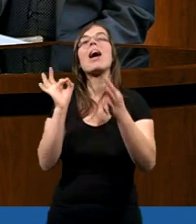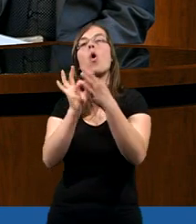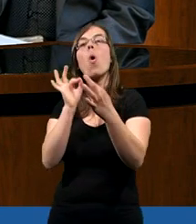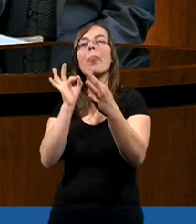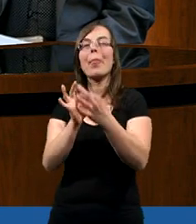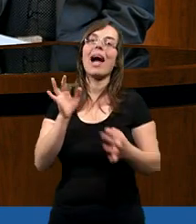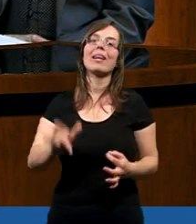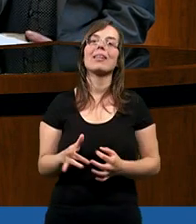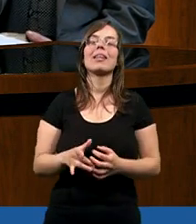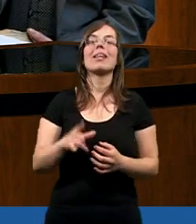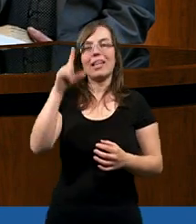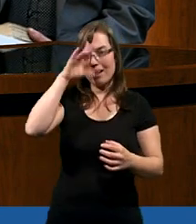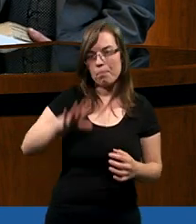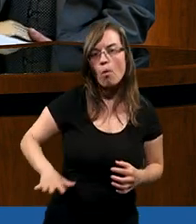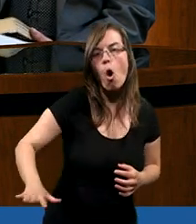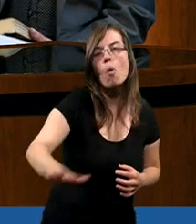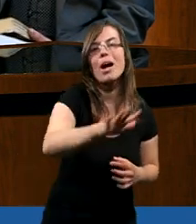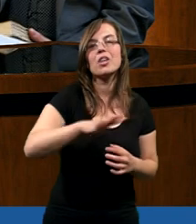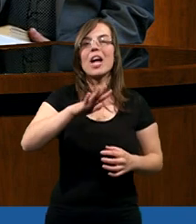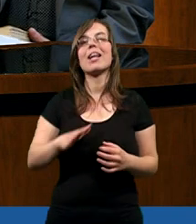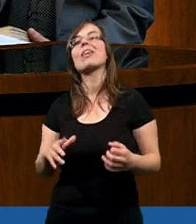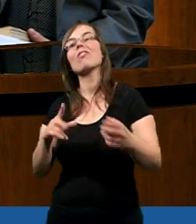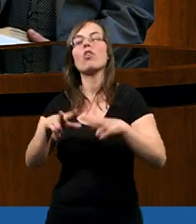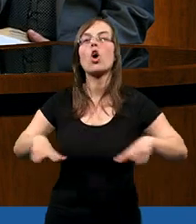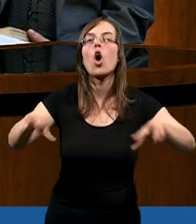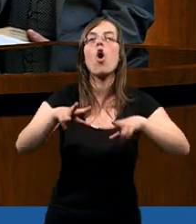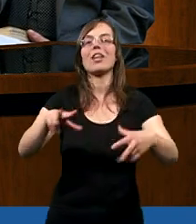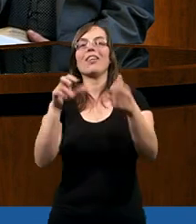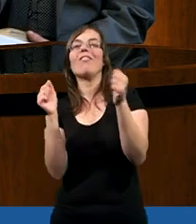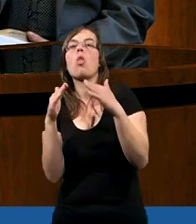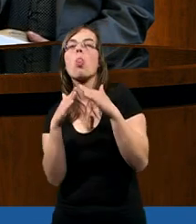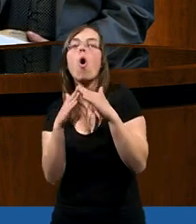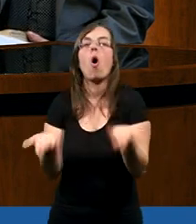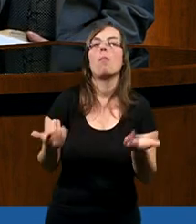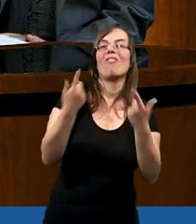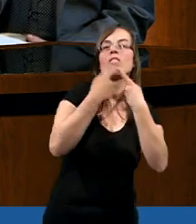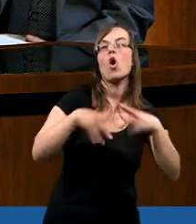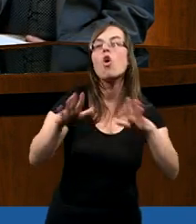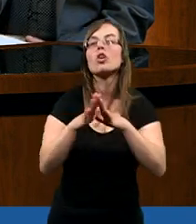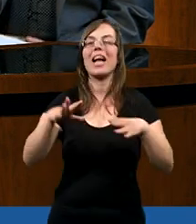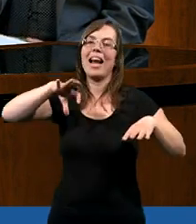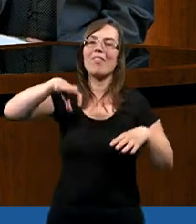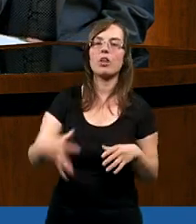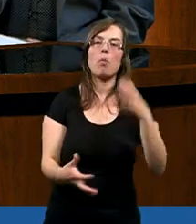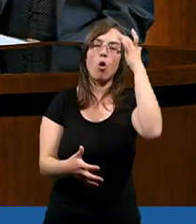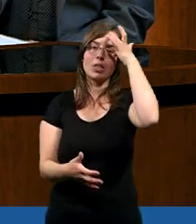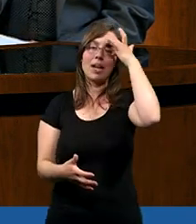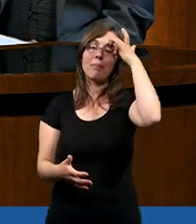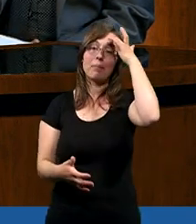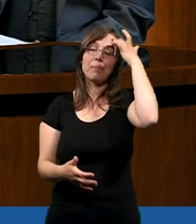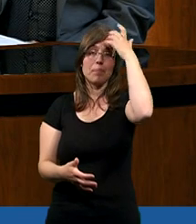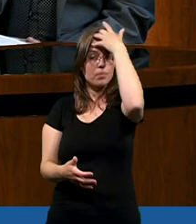relacje w społeczeństwie, w rodzinie, w domu, w kościele, w zborze.